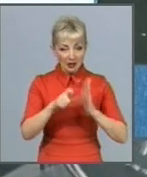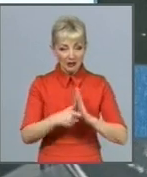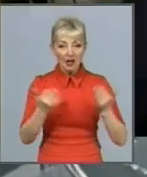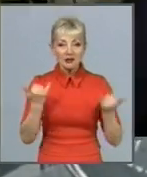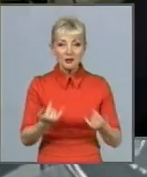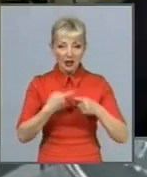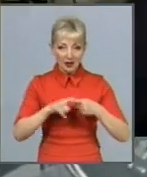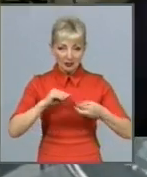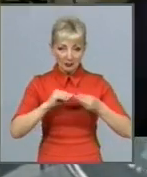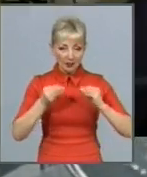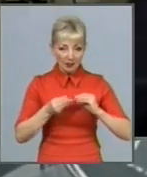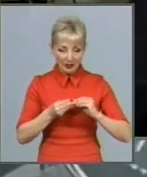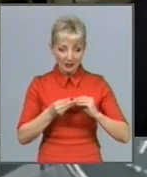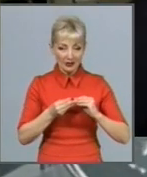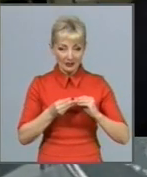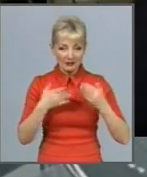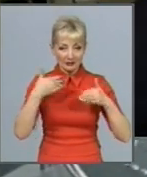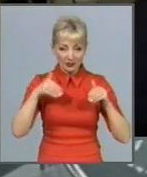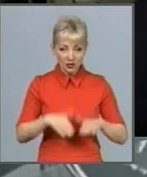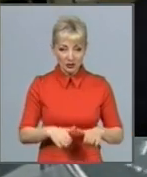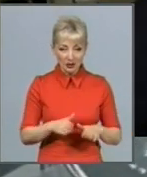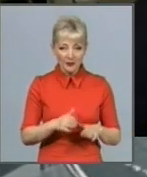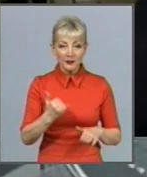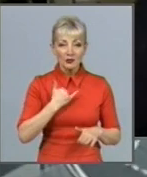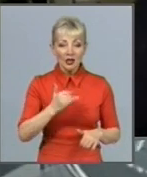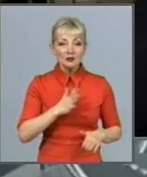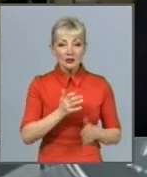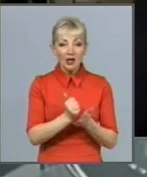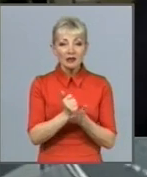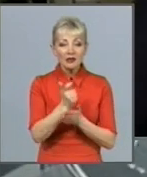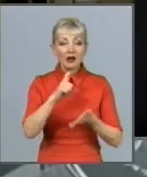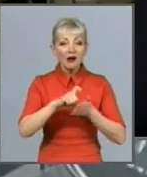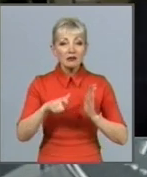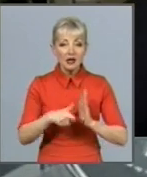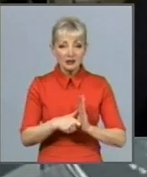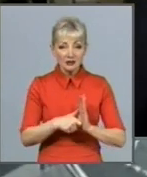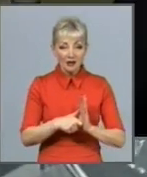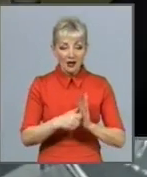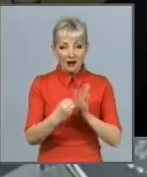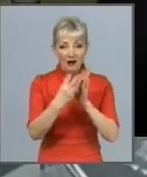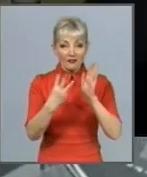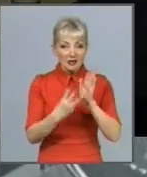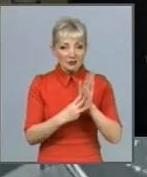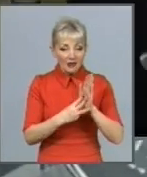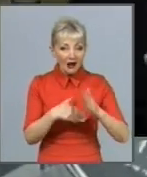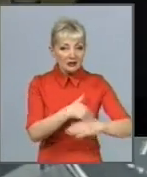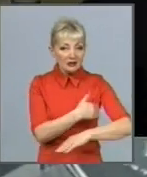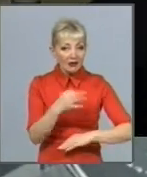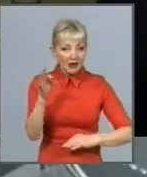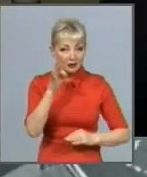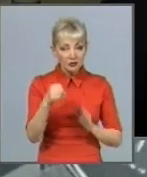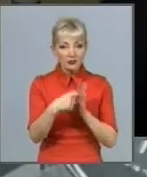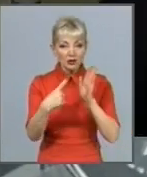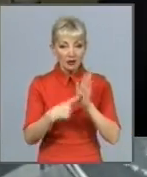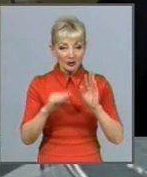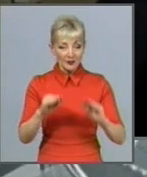на нівець. У нас було в ніяких класах, у нас було 18 градусів, 16 бувало. Встановили цей модуль